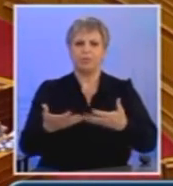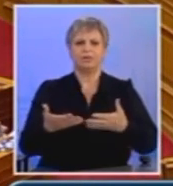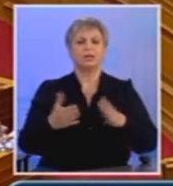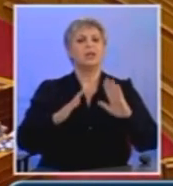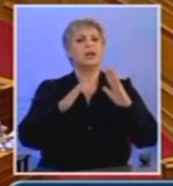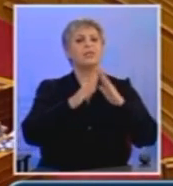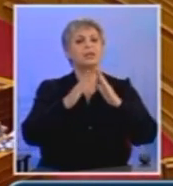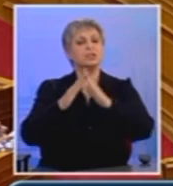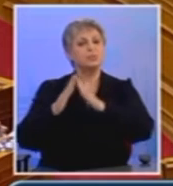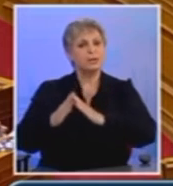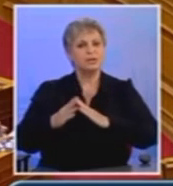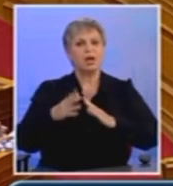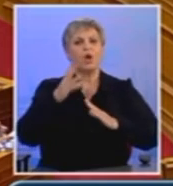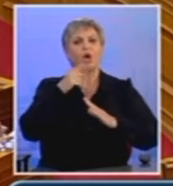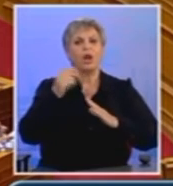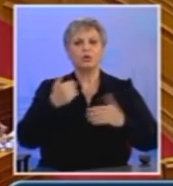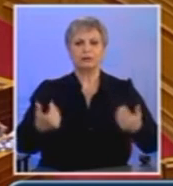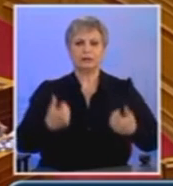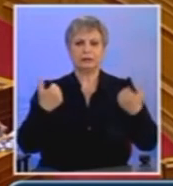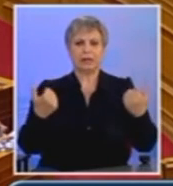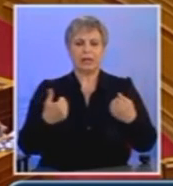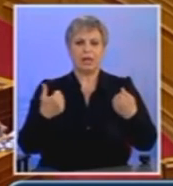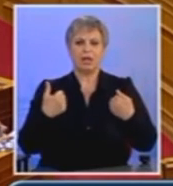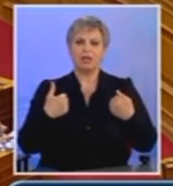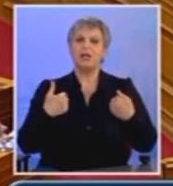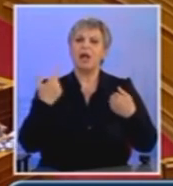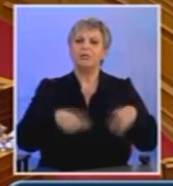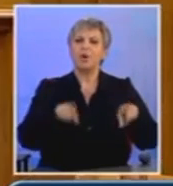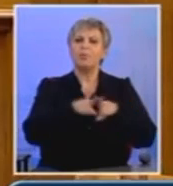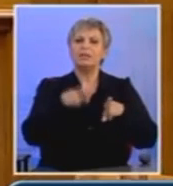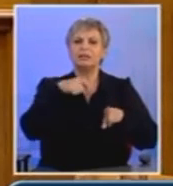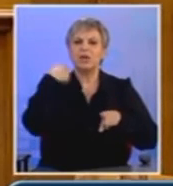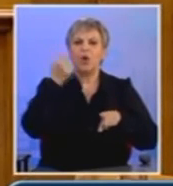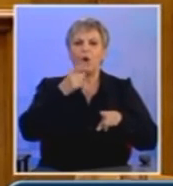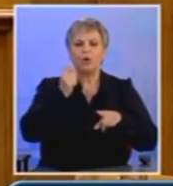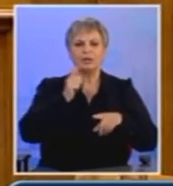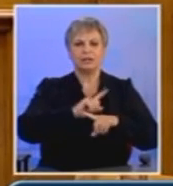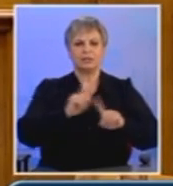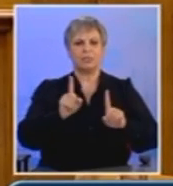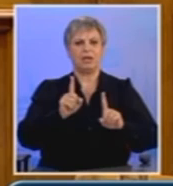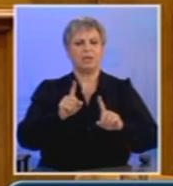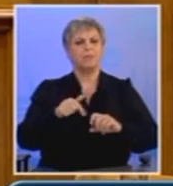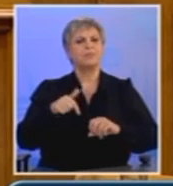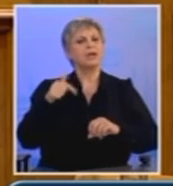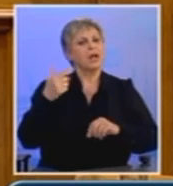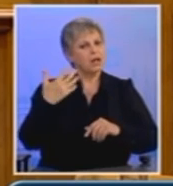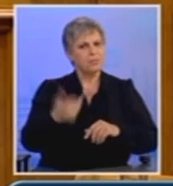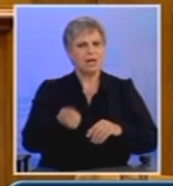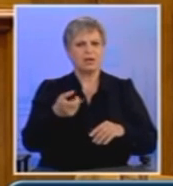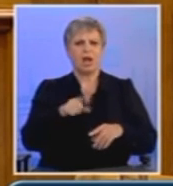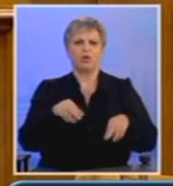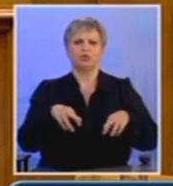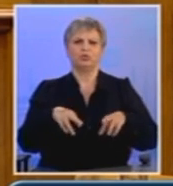ανάγκες χιλιάδων νέων που ζουν σήμερα αναγκαστικά με τους γονείς τους. Υπάρχει ο δρόμος που θα επιτρέψει να